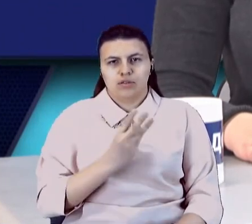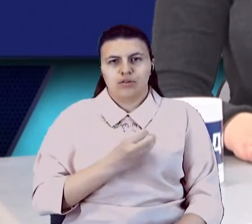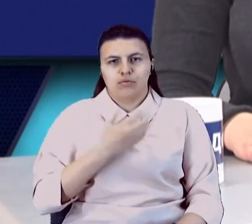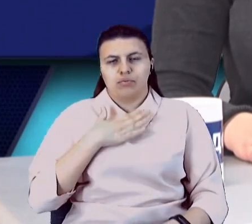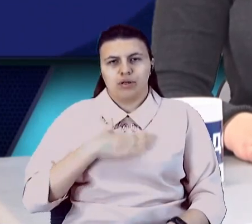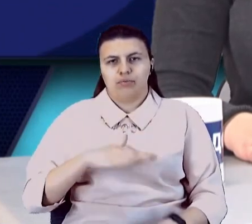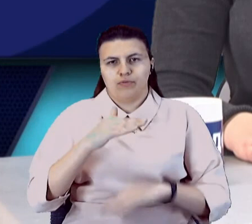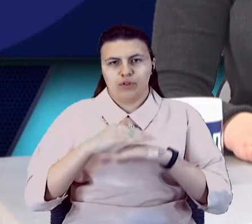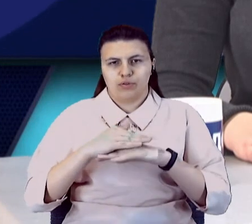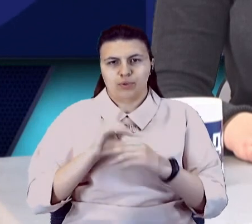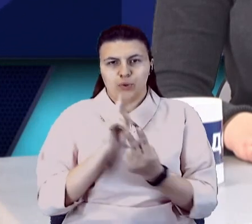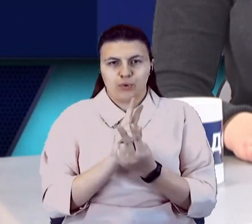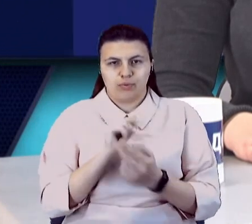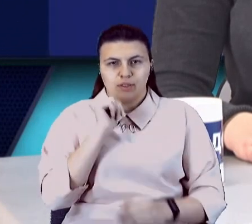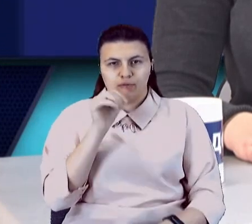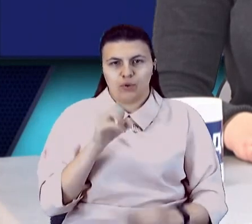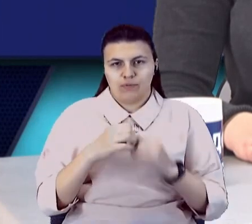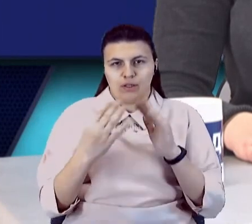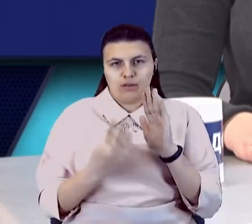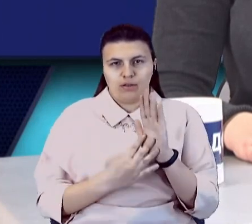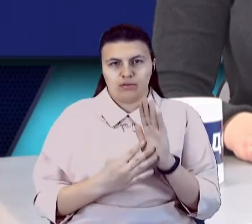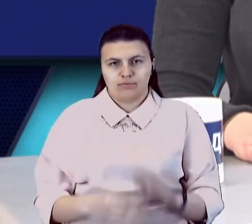вечора. Зустрінемо завтра о 19-й.